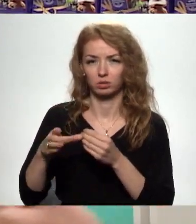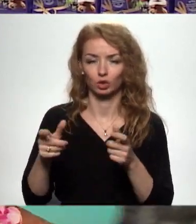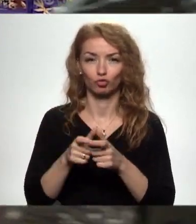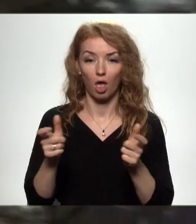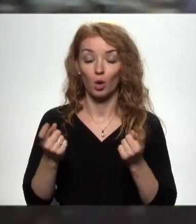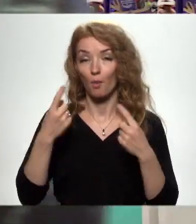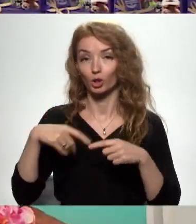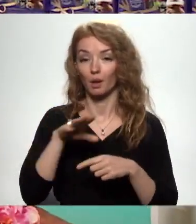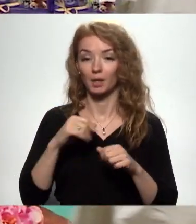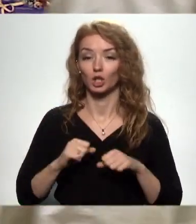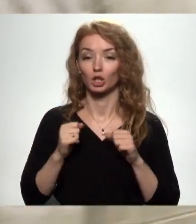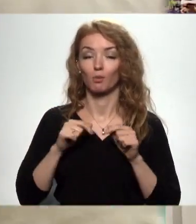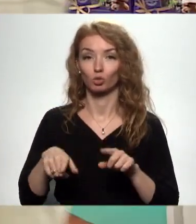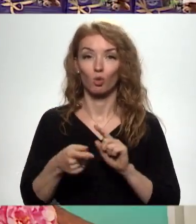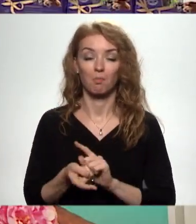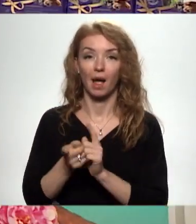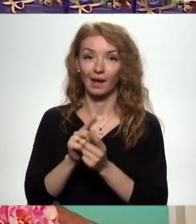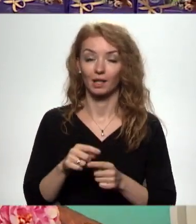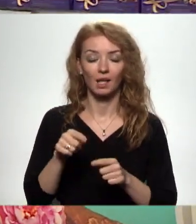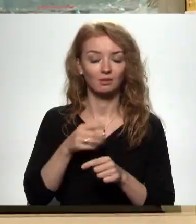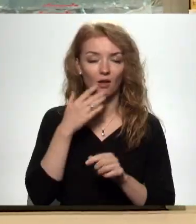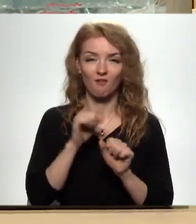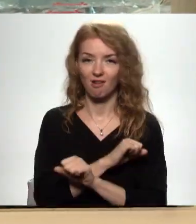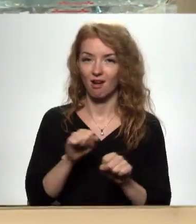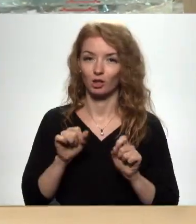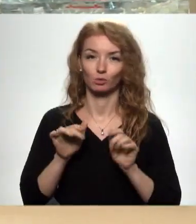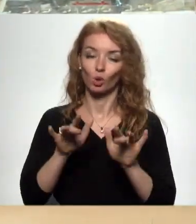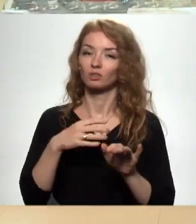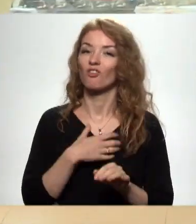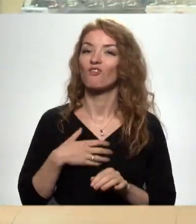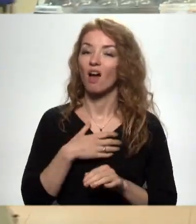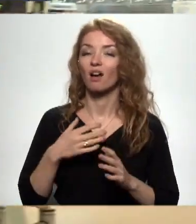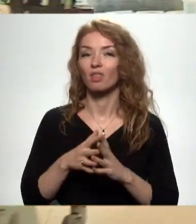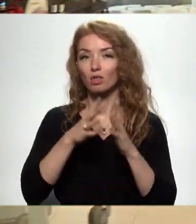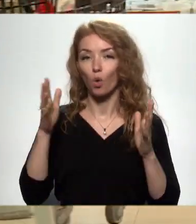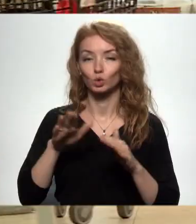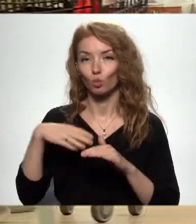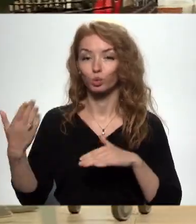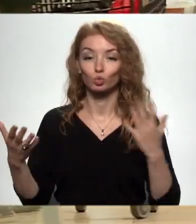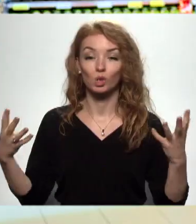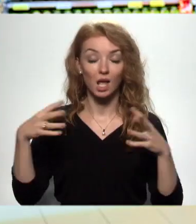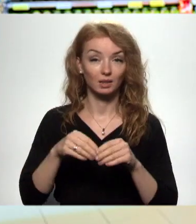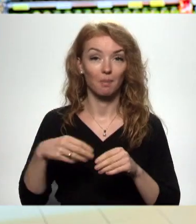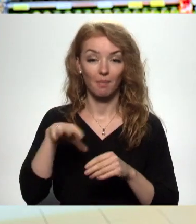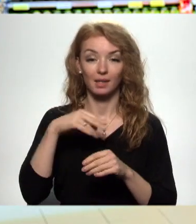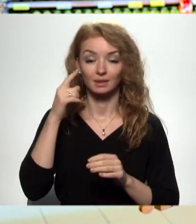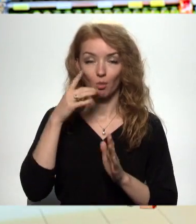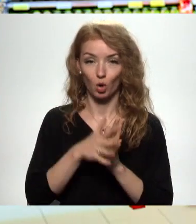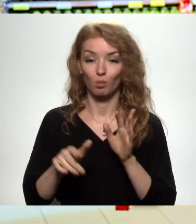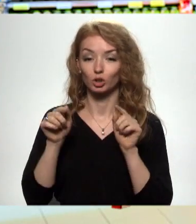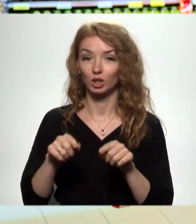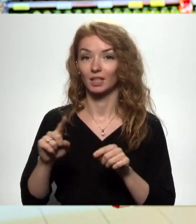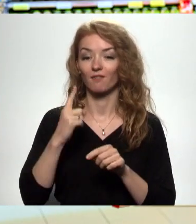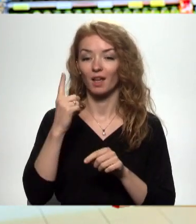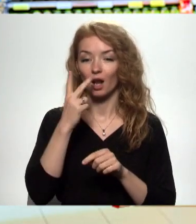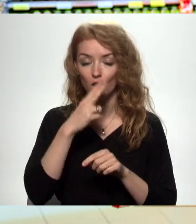mēs pie šī strādājam. Tas nav tik ātras prokses, jo tur ir vajadzīga vairāku pušu iesaistu. Mēs saprotam, ka šī ir viena